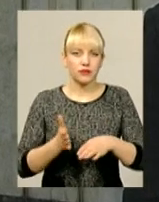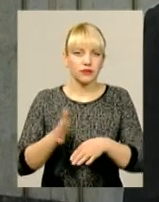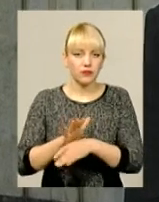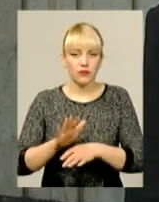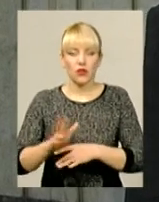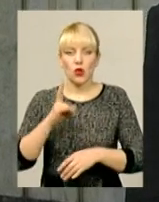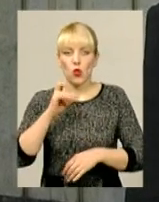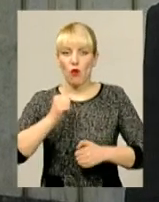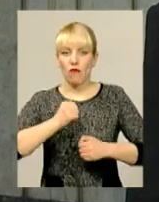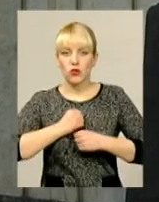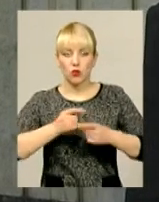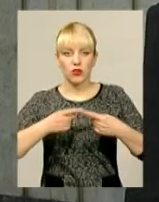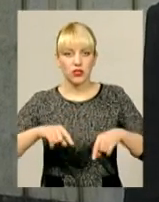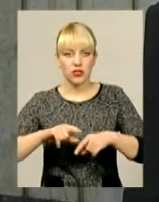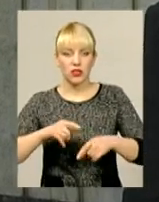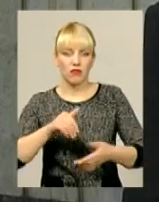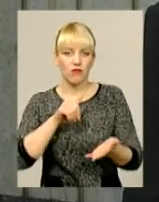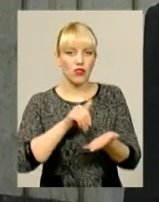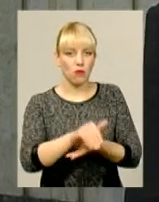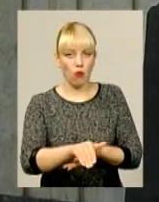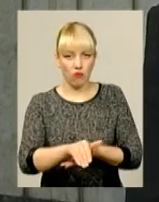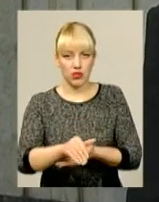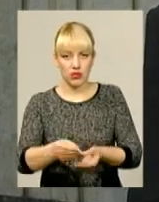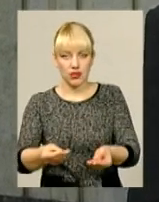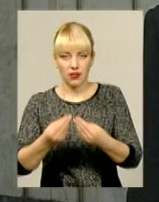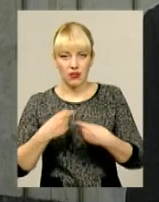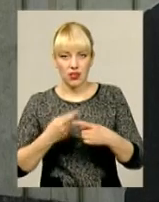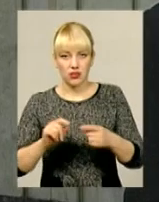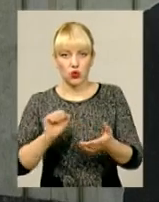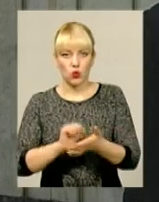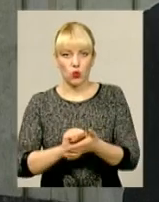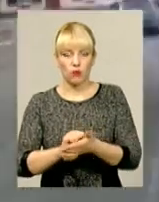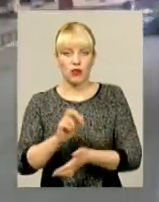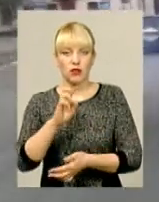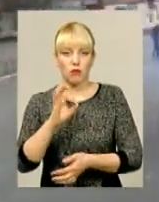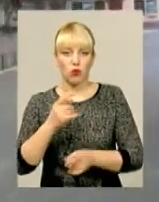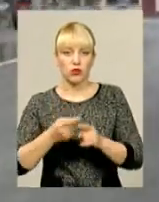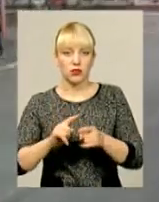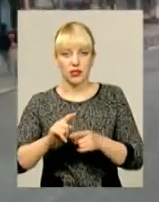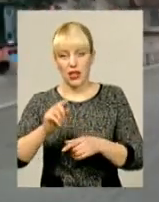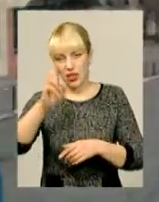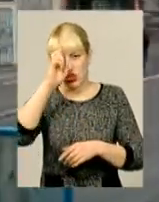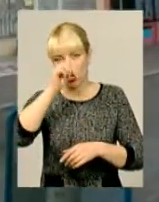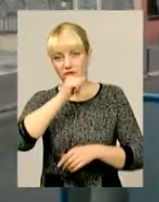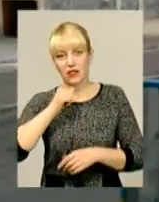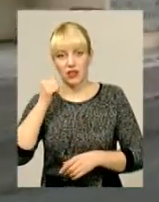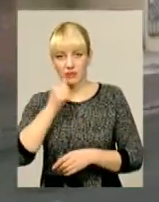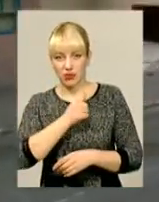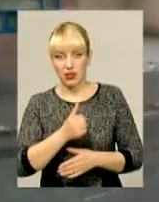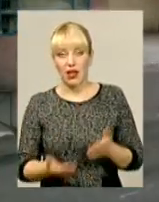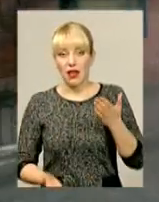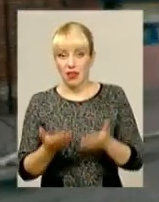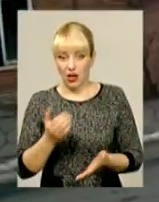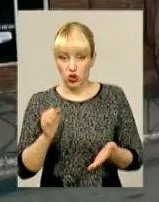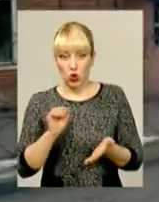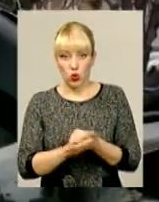категоричній формі відмовилась ці документи надавати, мотивуючи це тим, що це все є державною таємницею. Якщо документи під грифом «секретно»